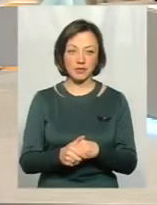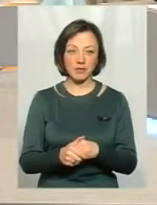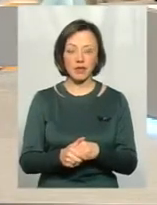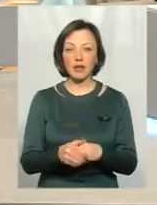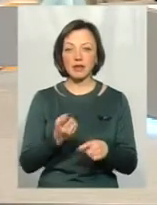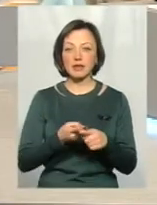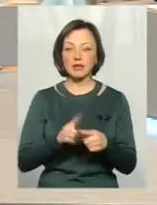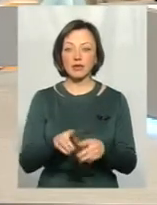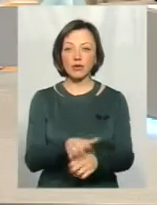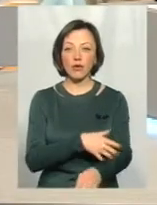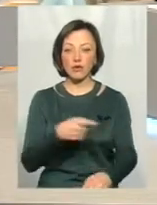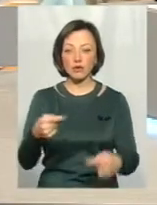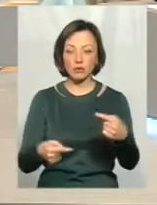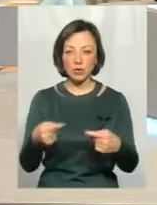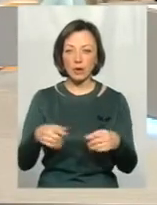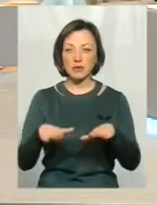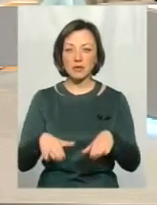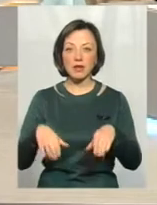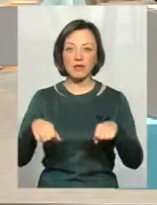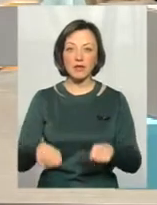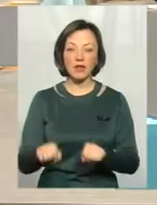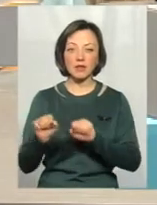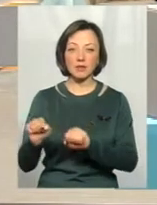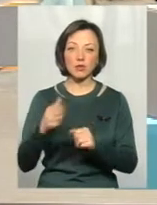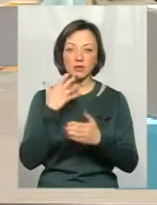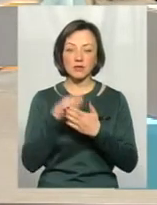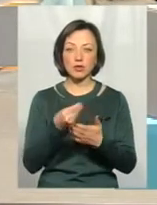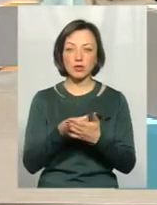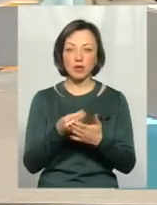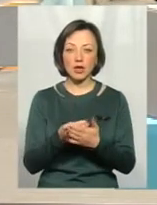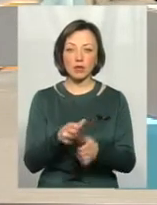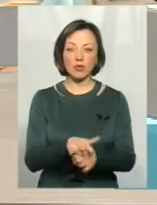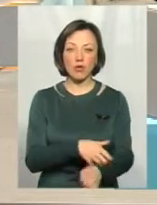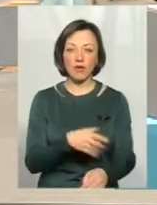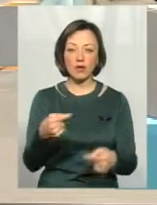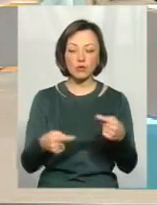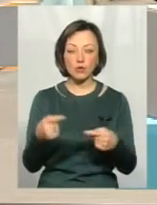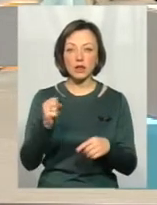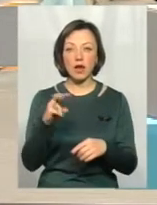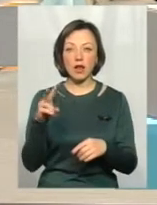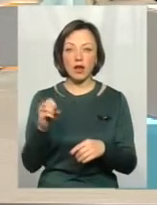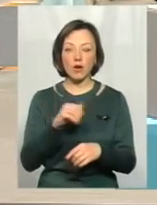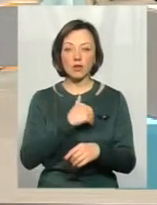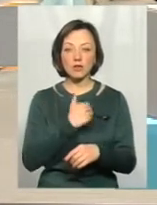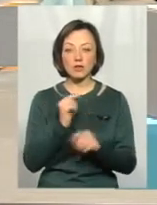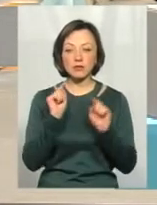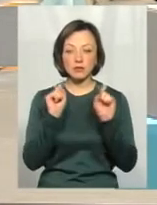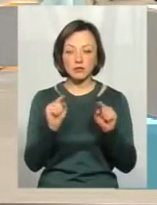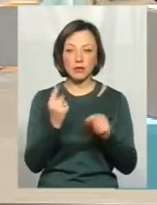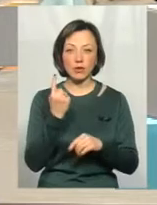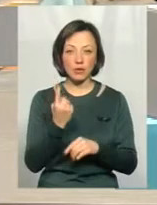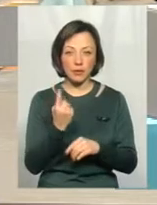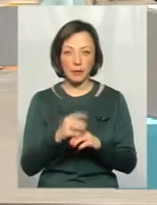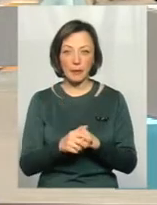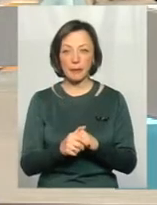дискусія. Зрозуміло, що місцева влада відстоює свій бюджет і це довго тривала дискусія. Але я тут би хотів ще зважити на одному акценті,